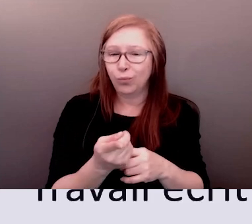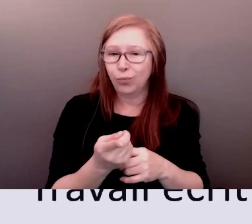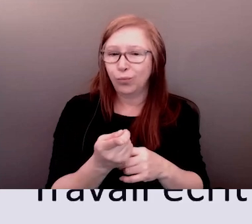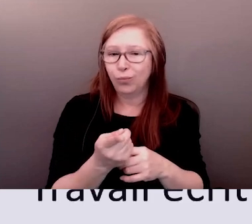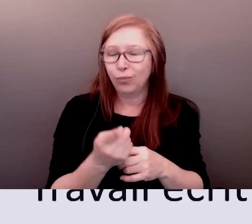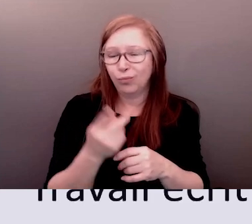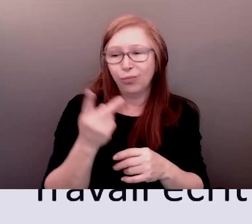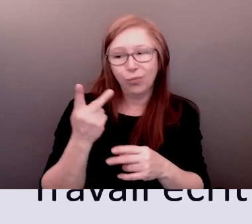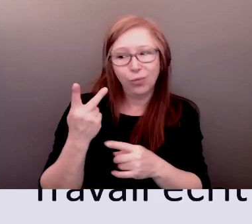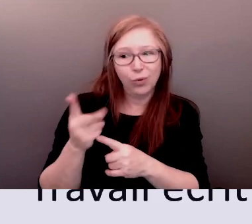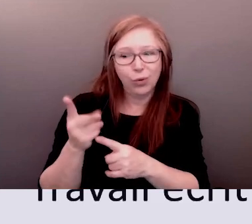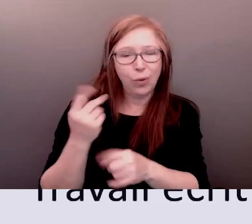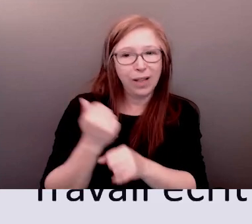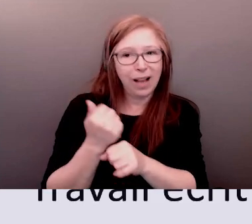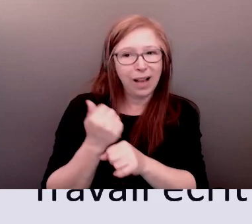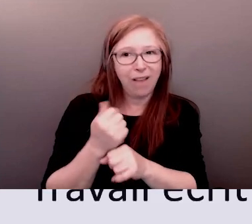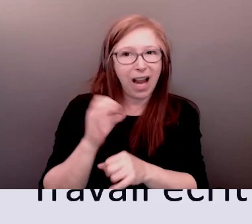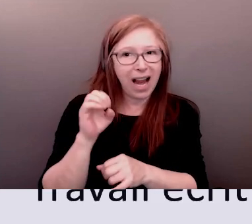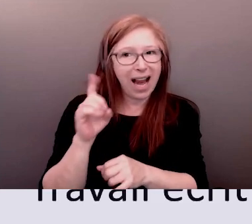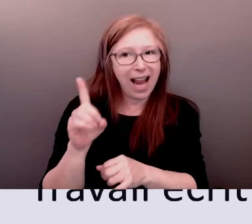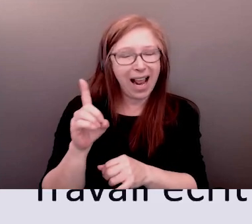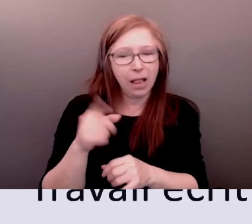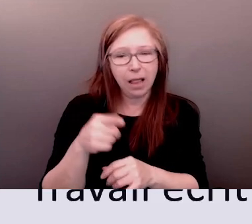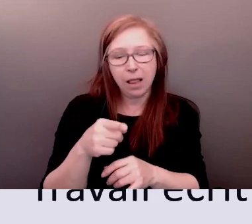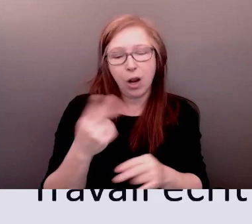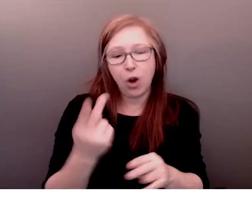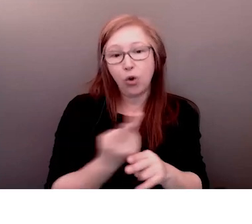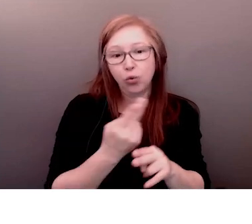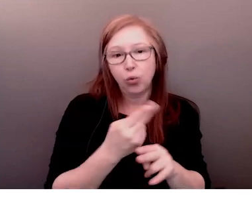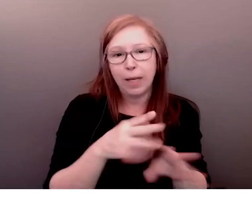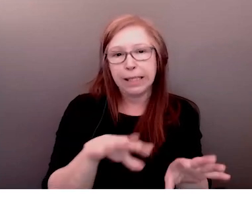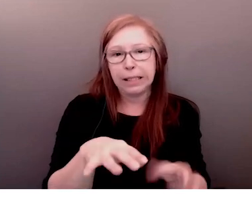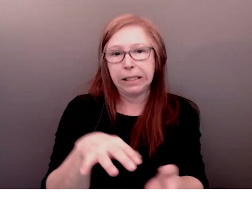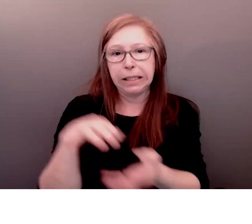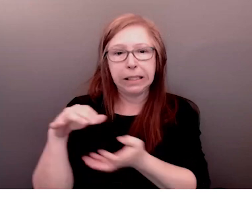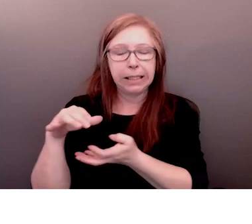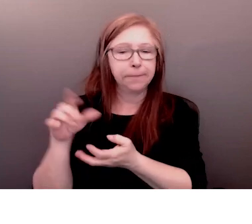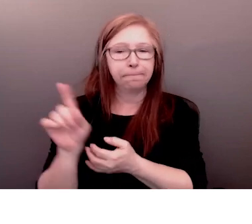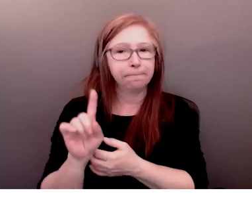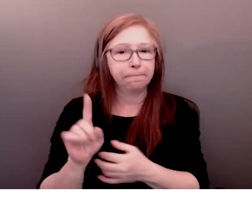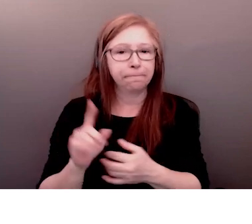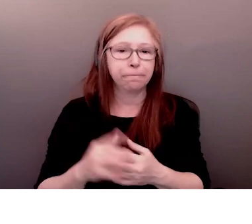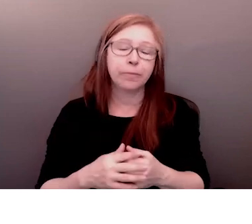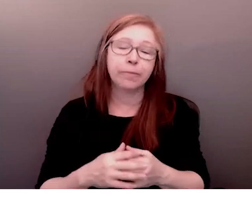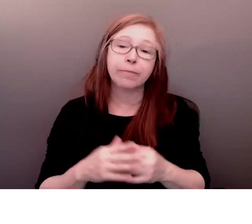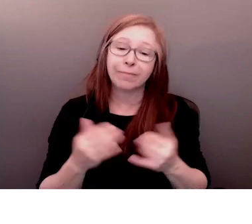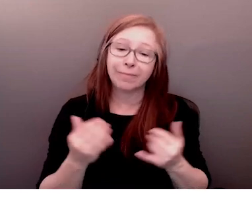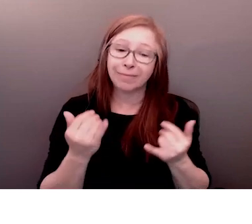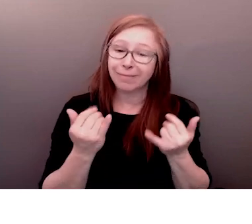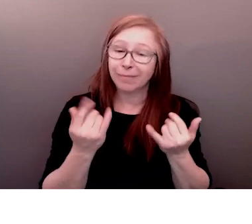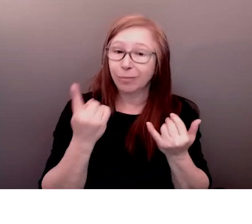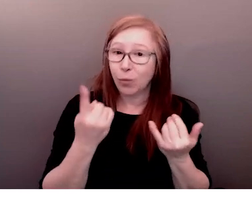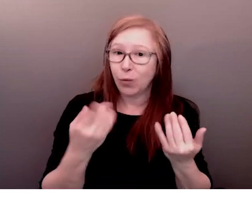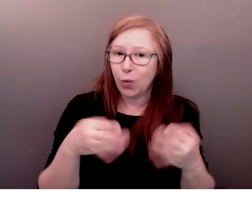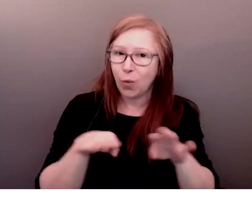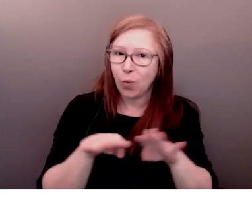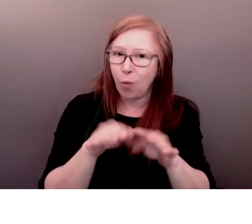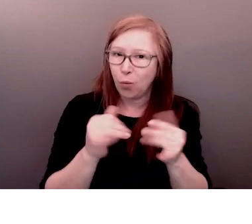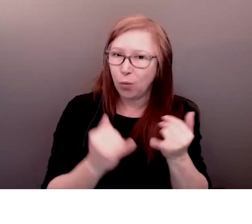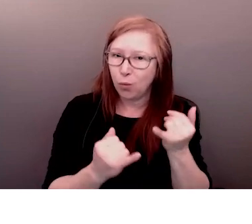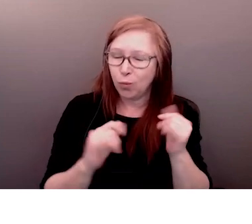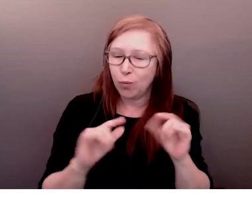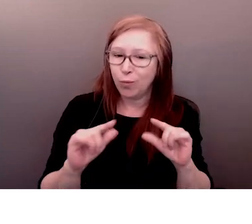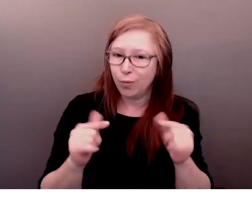envoyez vous faites pour vous-même et là nous allons transitionner vers la clôture bien clôture on va